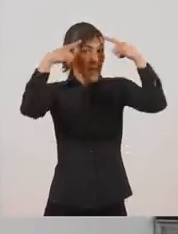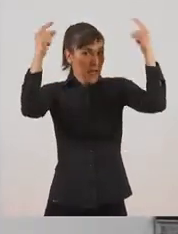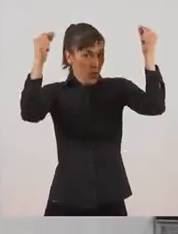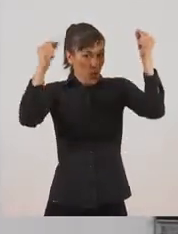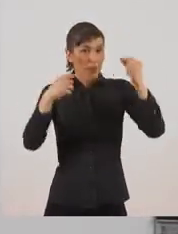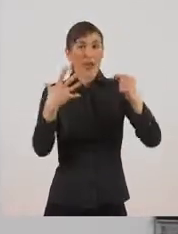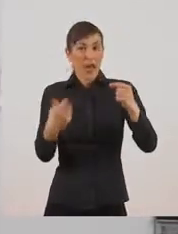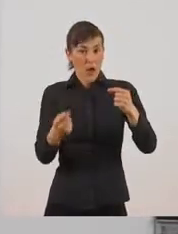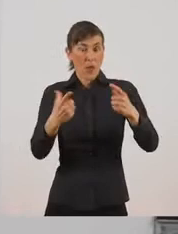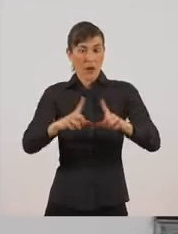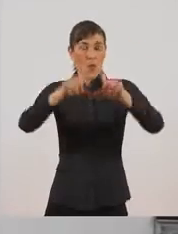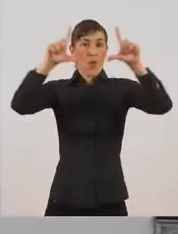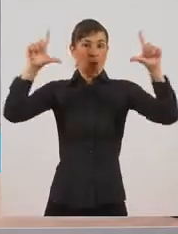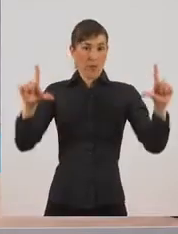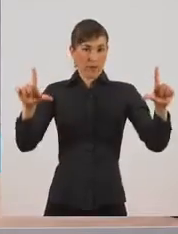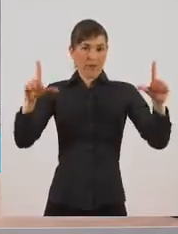και έναν λύκο.